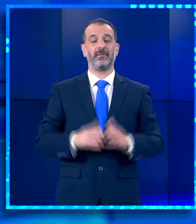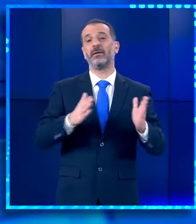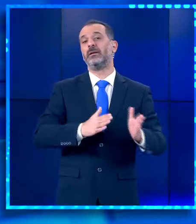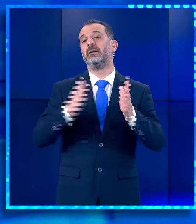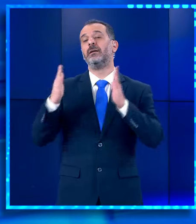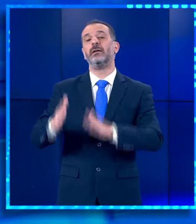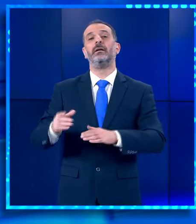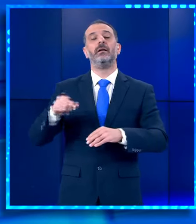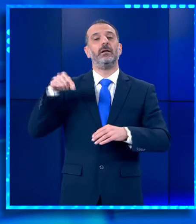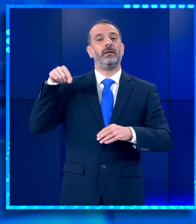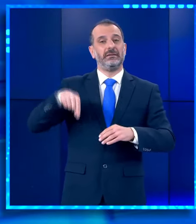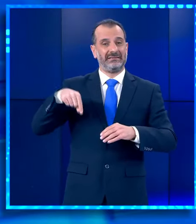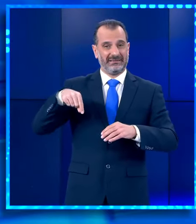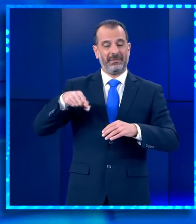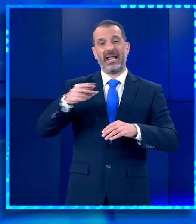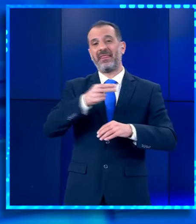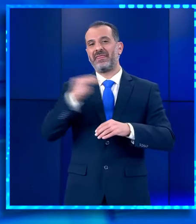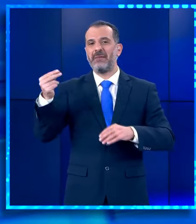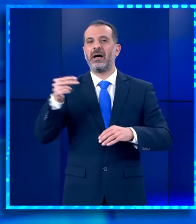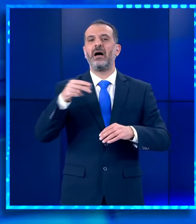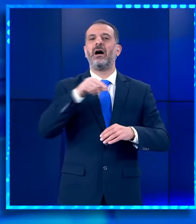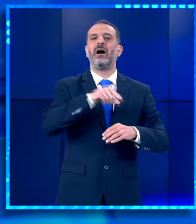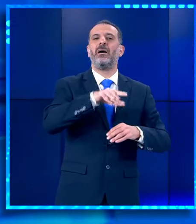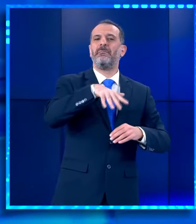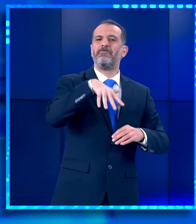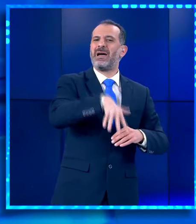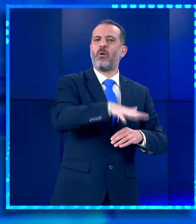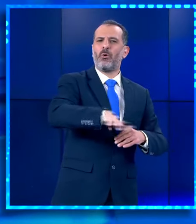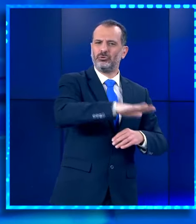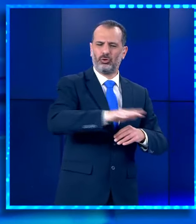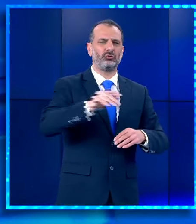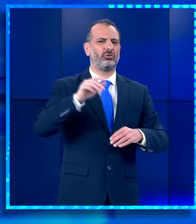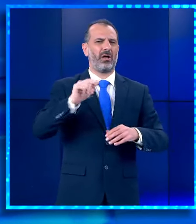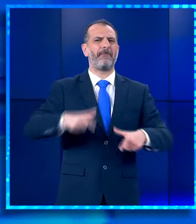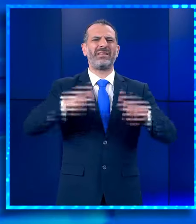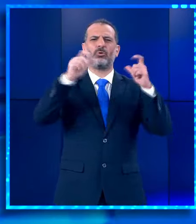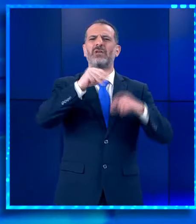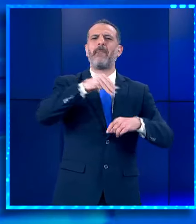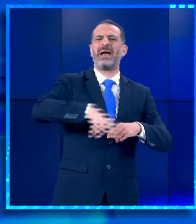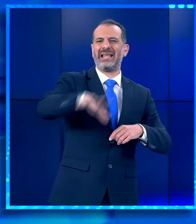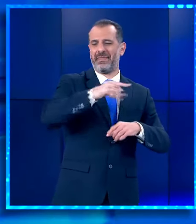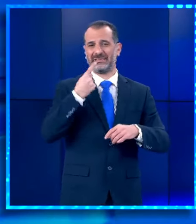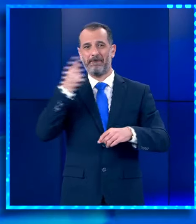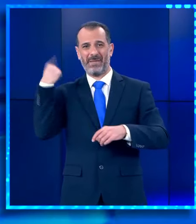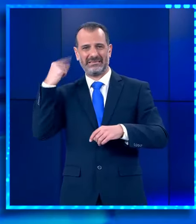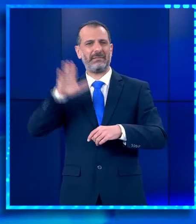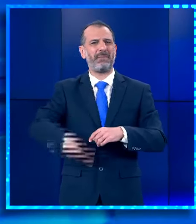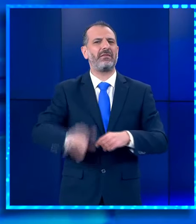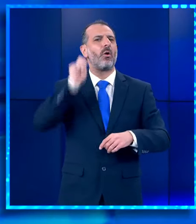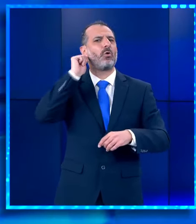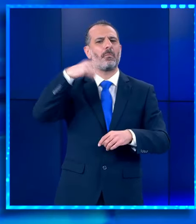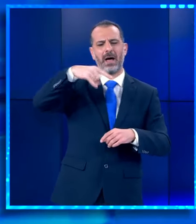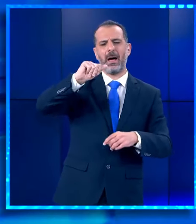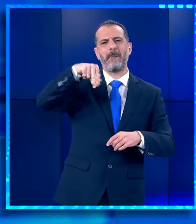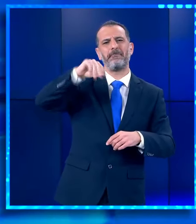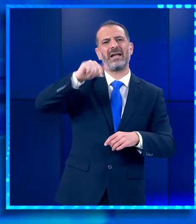Νέος κύκλος καταθέσεων ξεκινά από σήμερα για το θάνατο του μικρού Παναγιωτάκη στην Αμαλιάδα τον περασμένο Αύγουστο που άνοιξε και την υπόθεση με τους